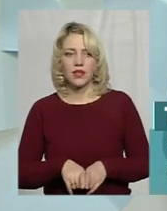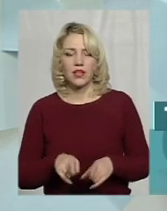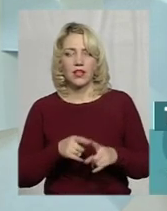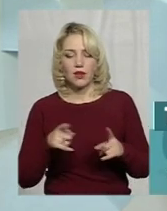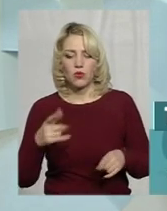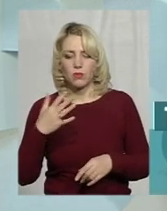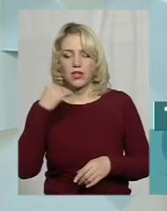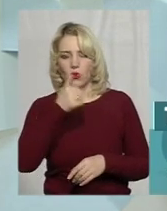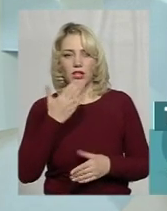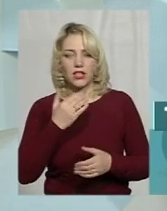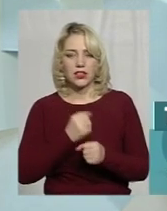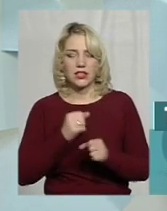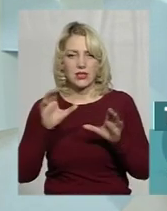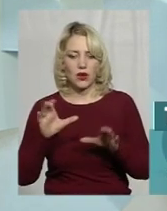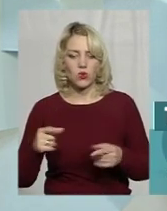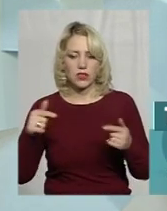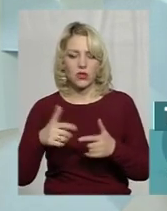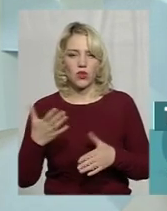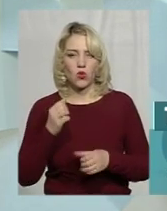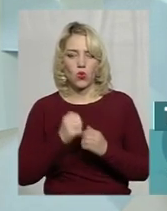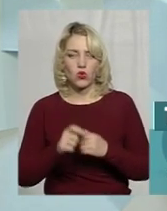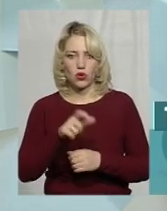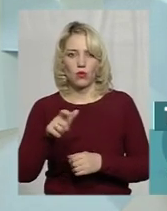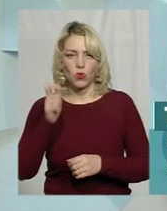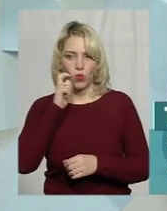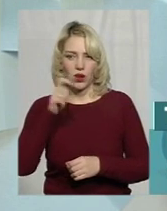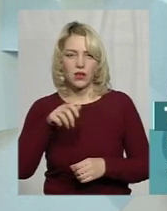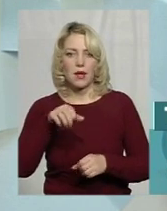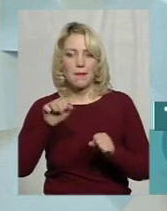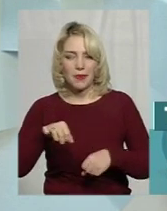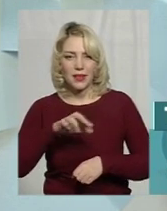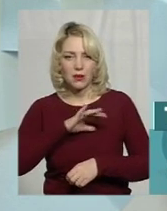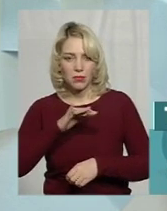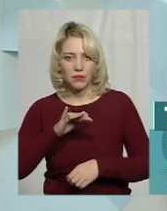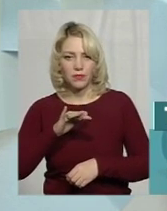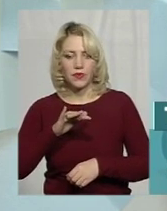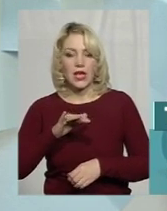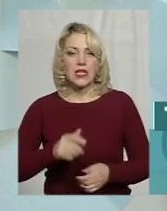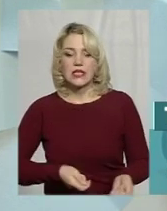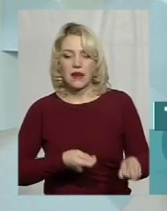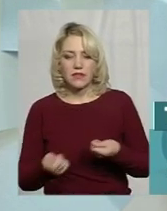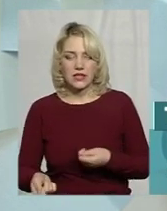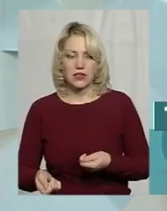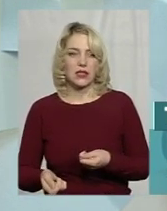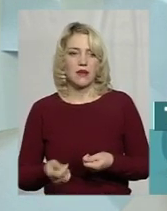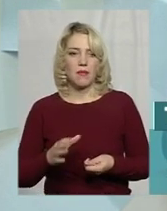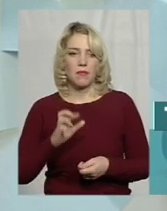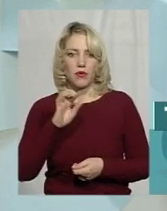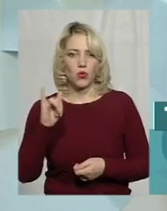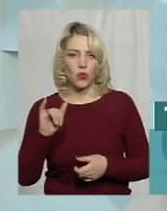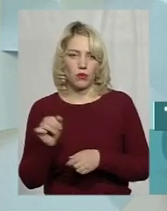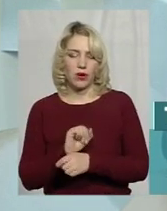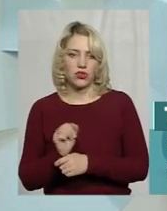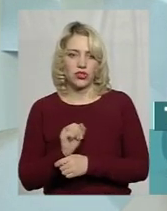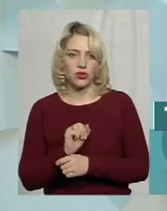закон, згідно якого кожен громадянин України міг завести бувшу вжитку машину, от,